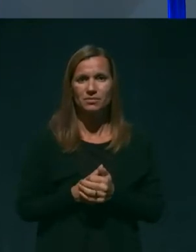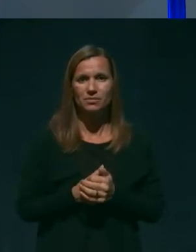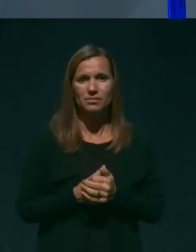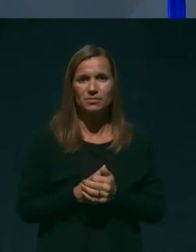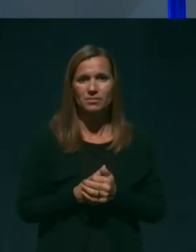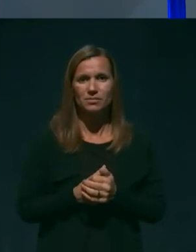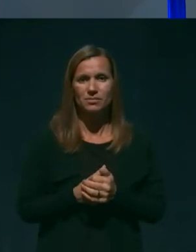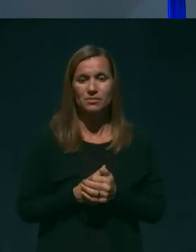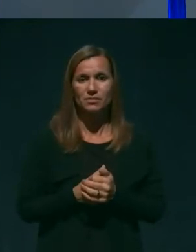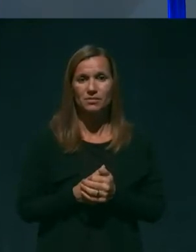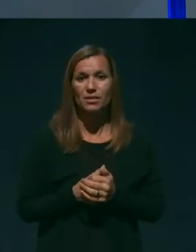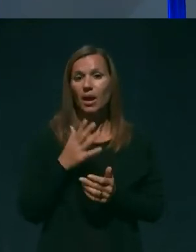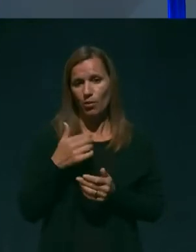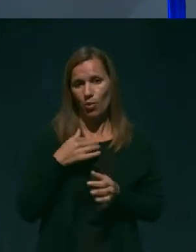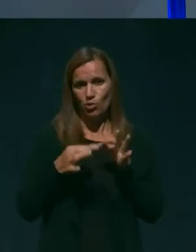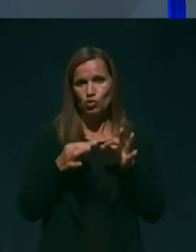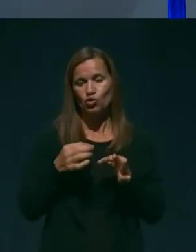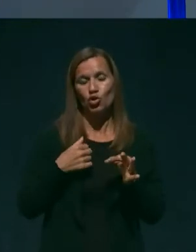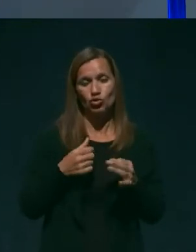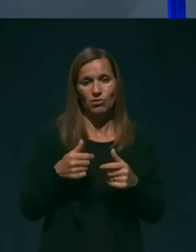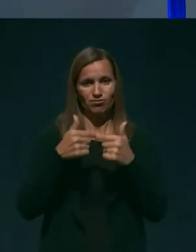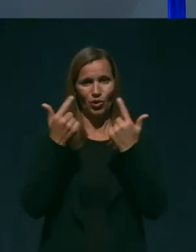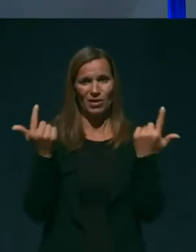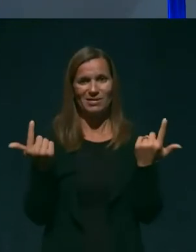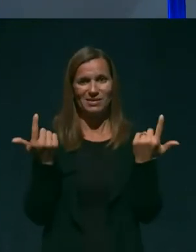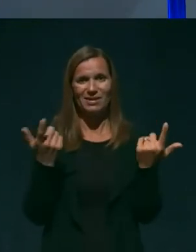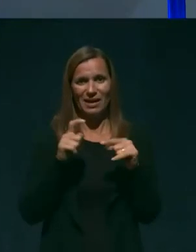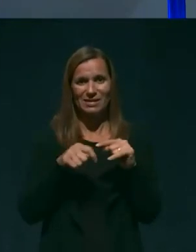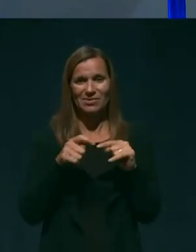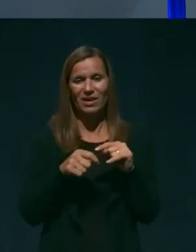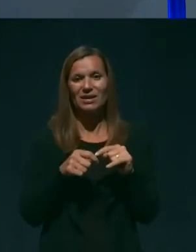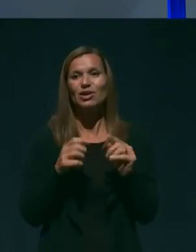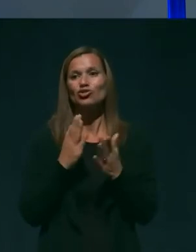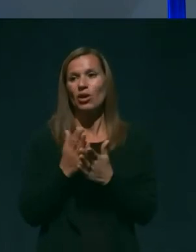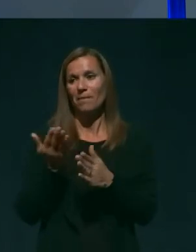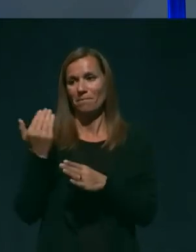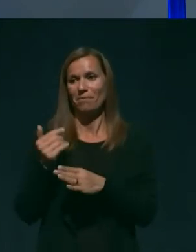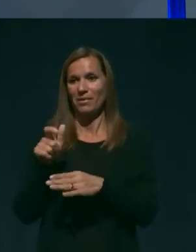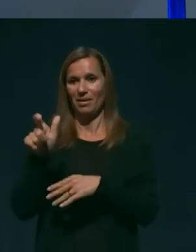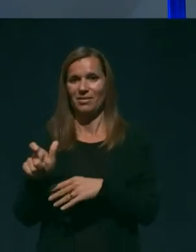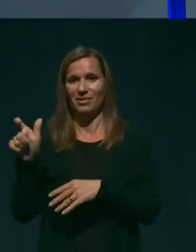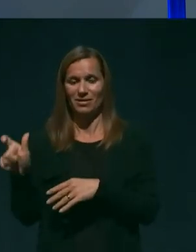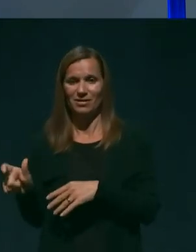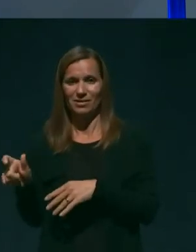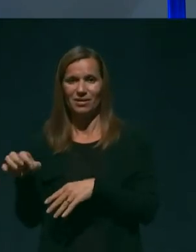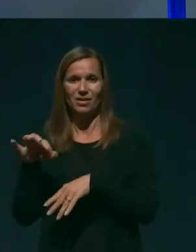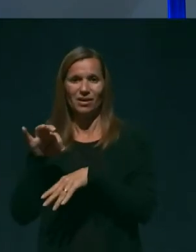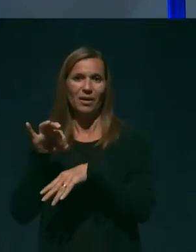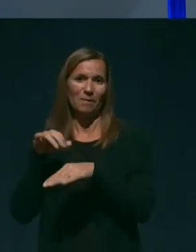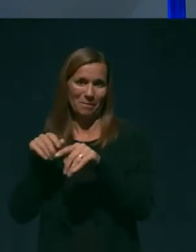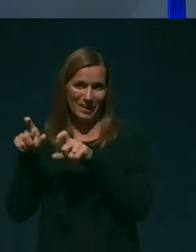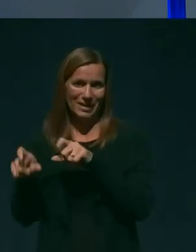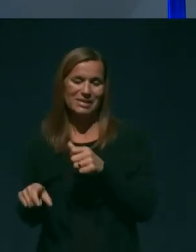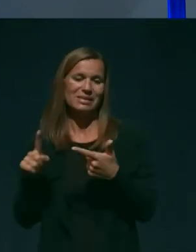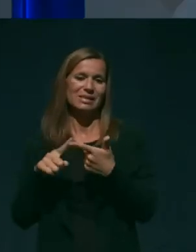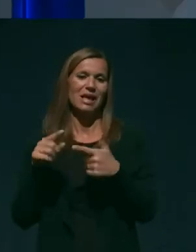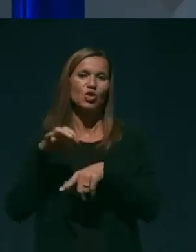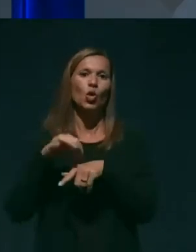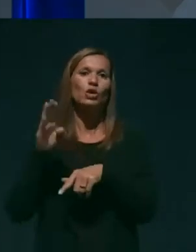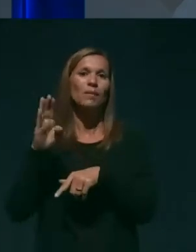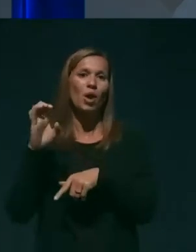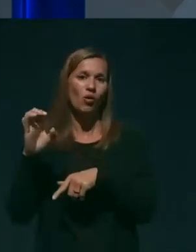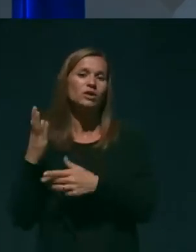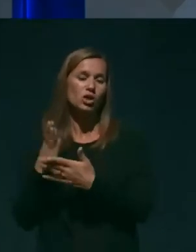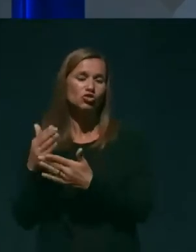Takole, bom poskušal še jaz par pojasnitev dati, mislim, da sta bila moja sogovornja, nastopajoča pred mano, dost jasna sicer,